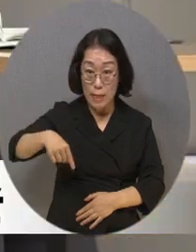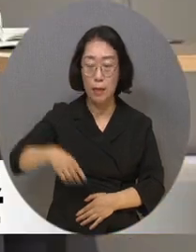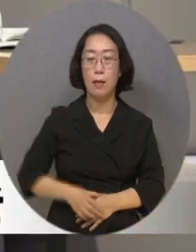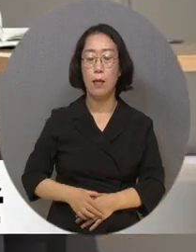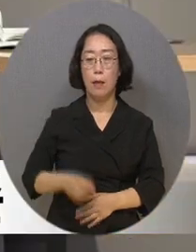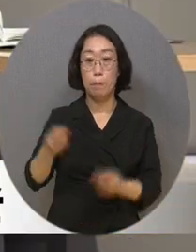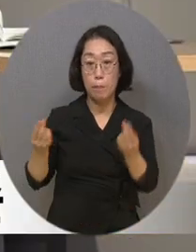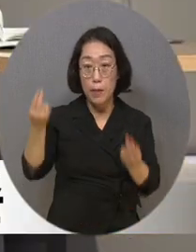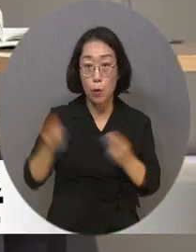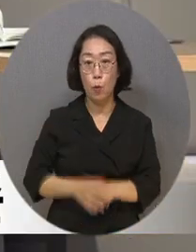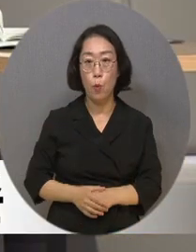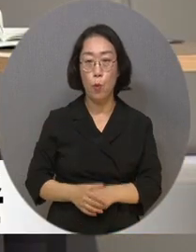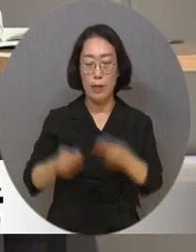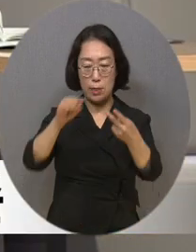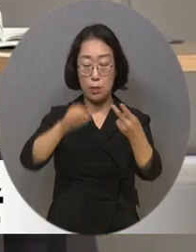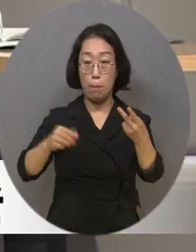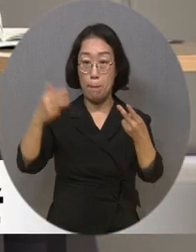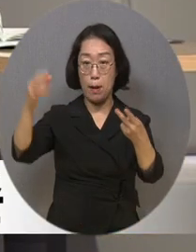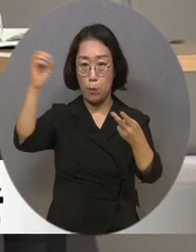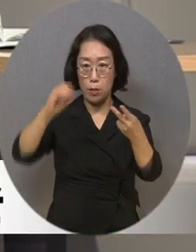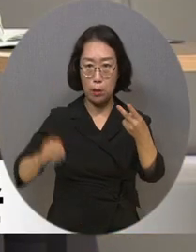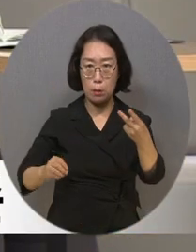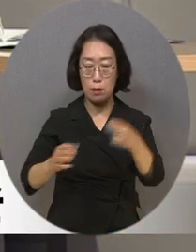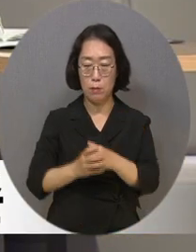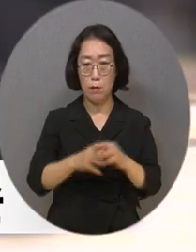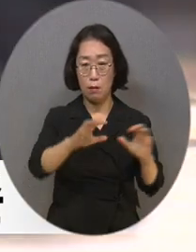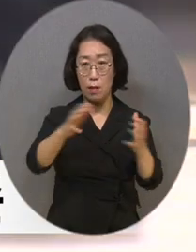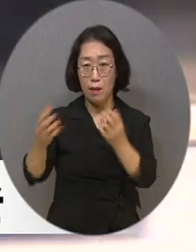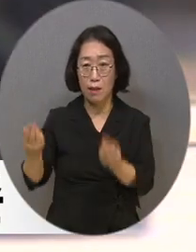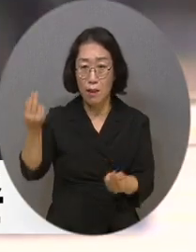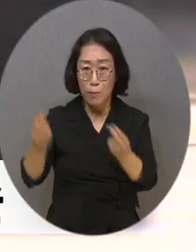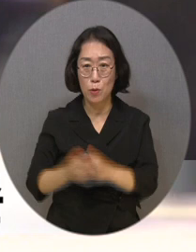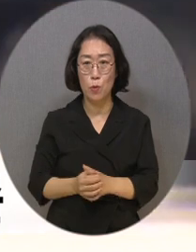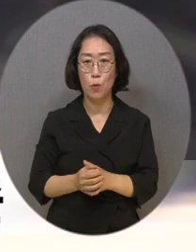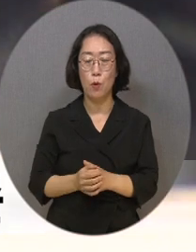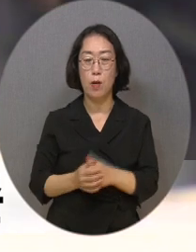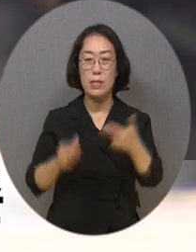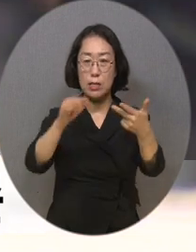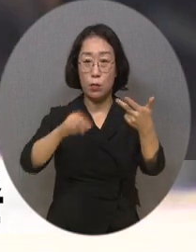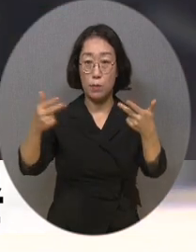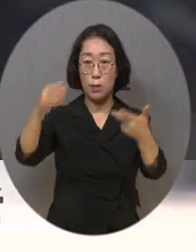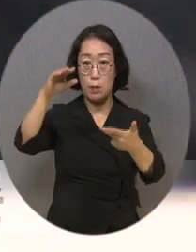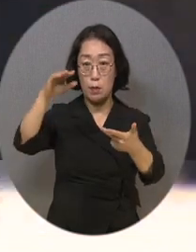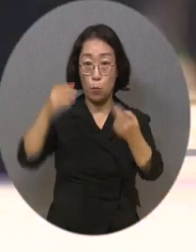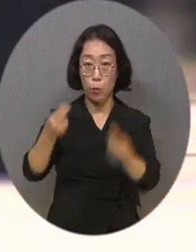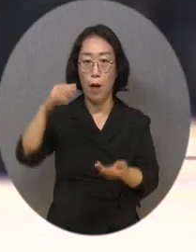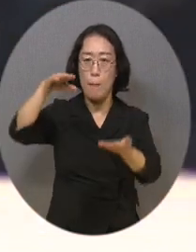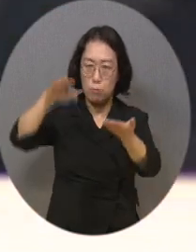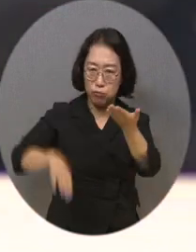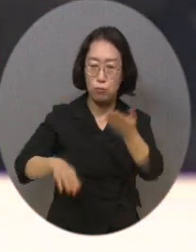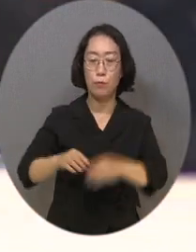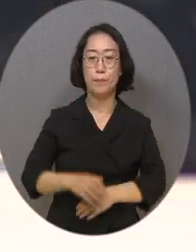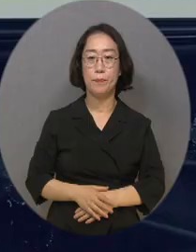GDP 대비 2.8%로 OECD 평균인 7.7% 절반에도 못 미쳤습니다.